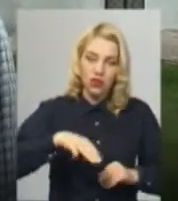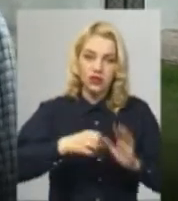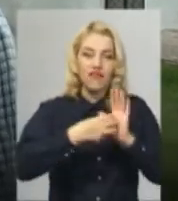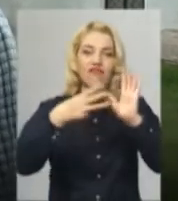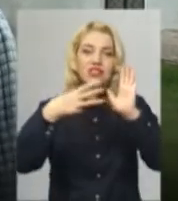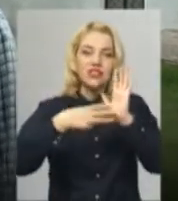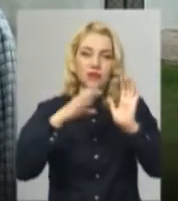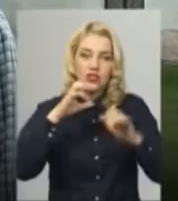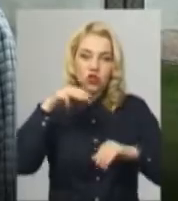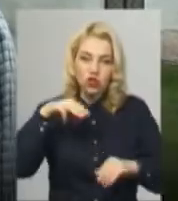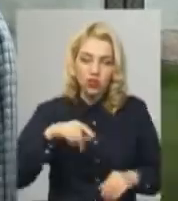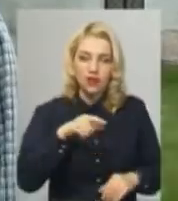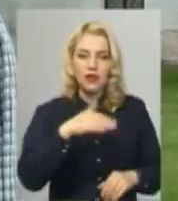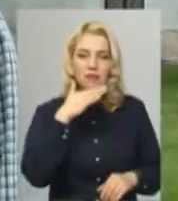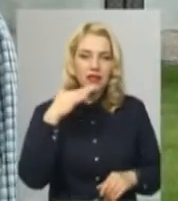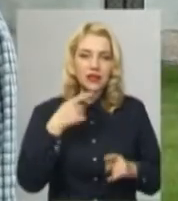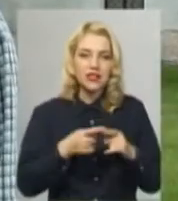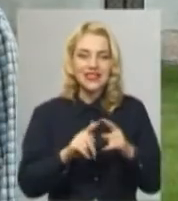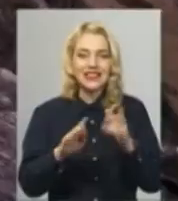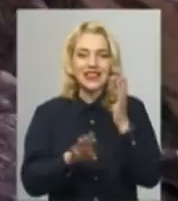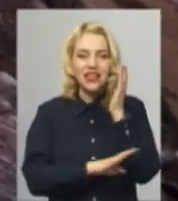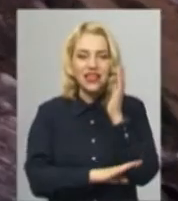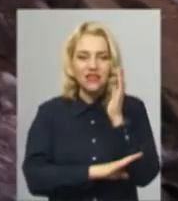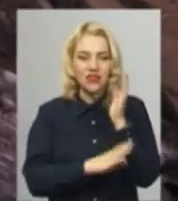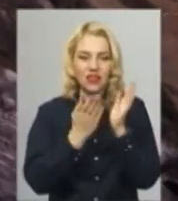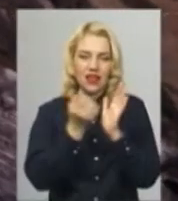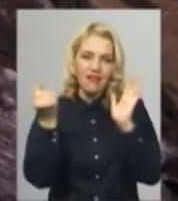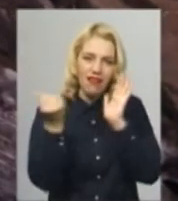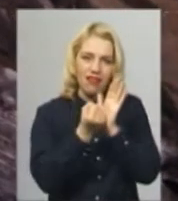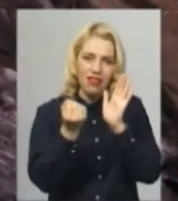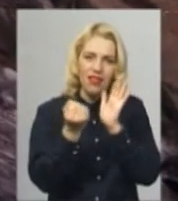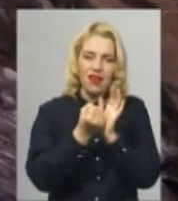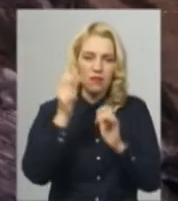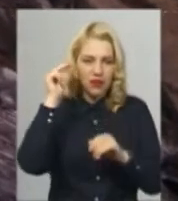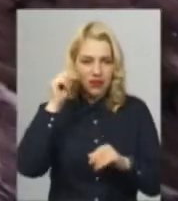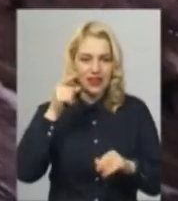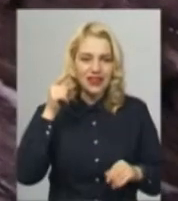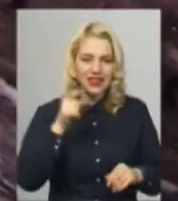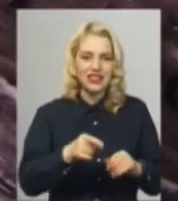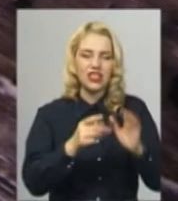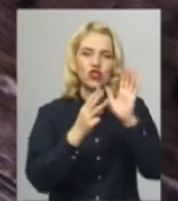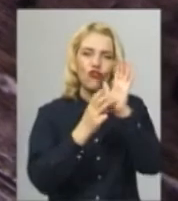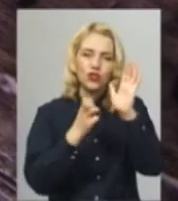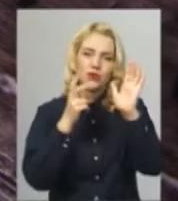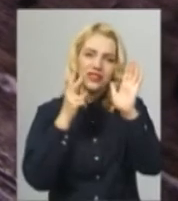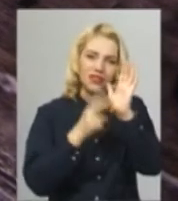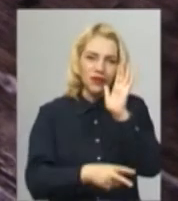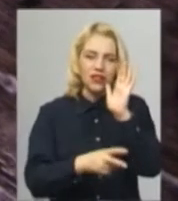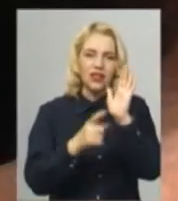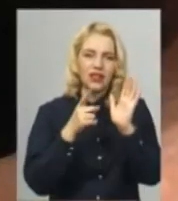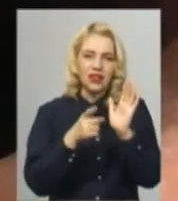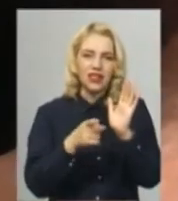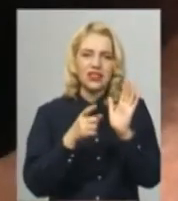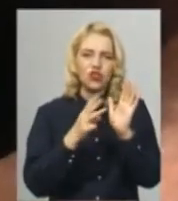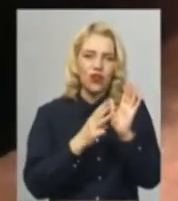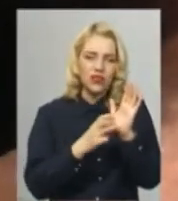-м. На багатьох цих дерев'яних деталях є клейма і дати, це 1880-70-ті роки. Але